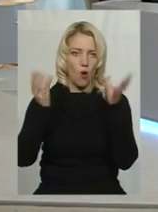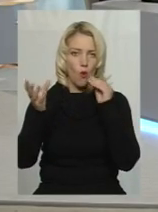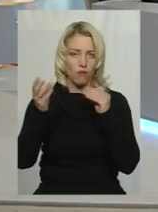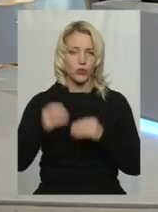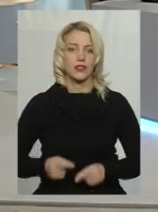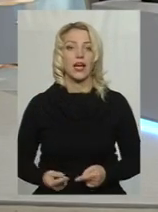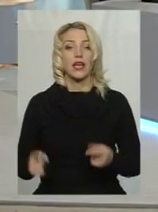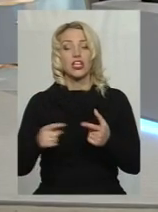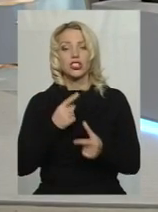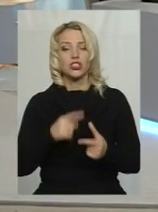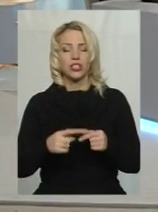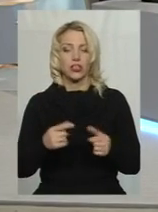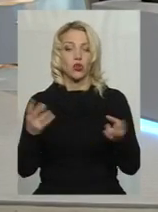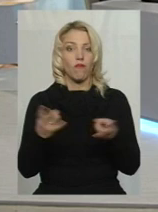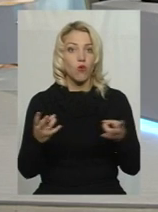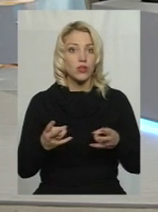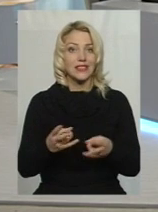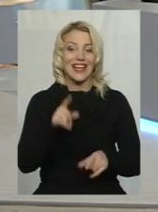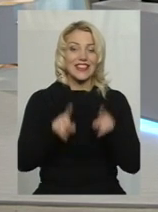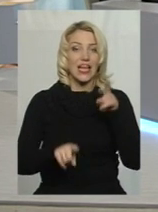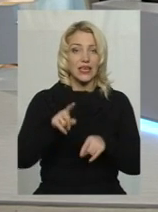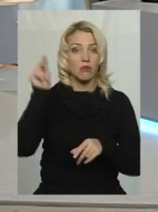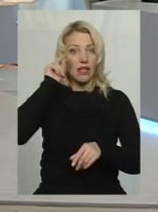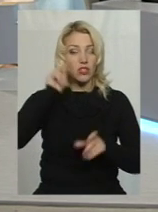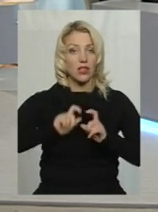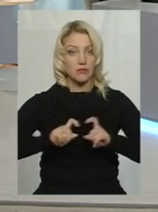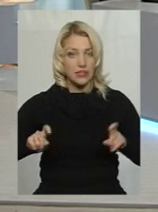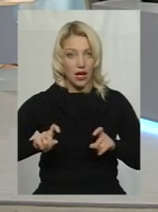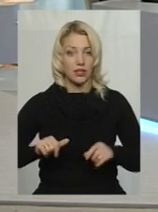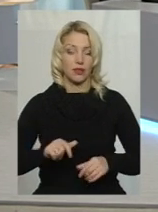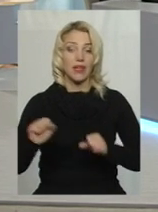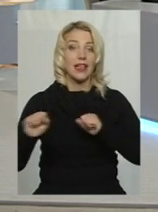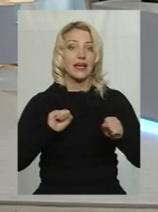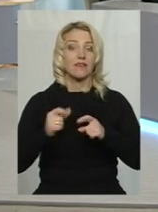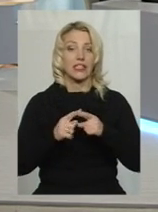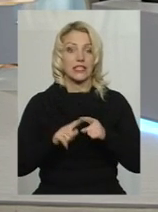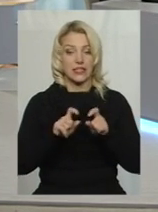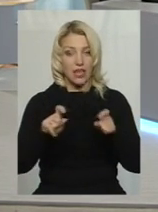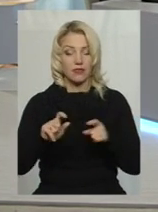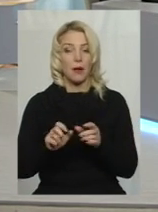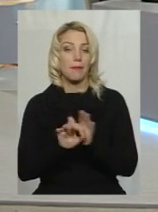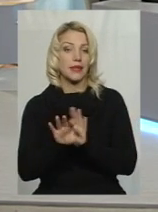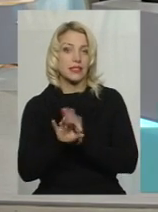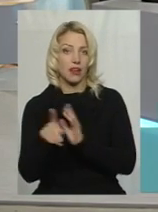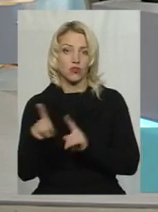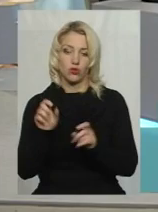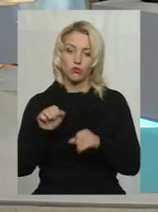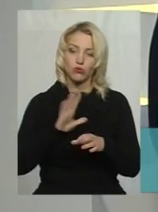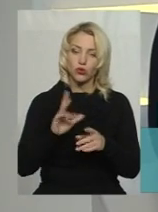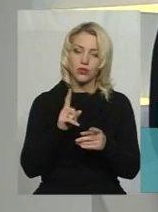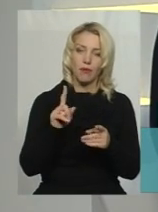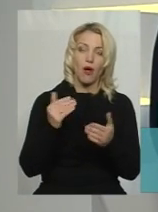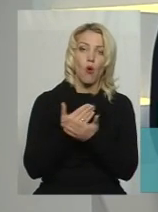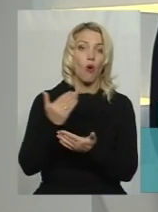А скажіть, чи доводиться, можливо, деяким навчальним закладам, ну, вірніше, керівникам цих закладів, підказувати, що пора, можливо, щось обновити?